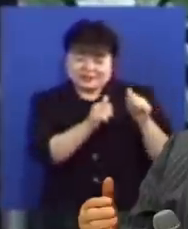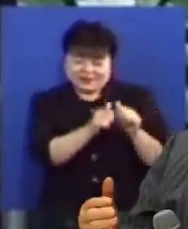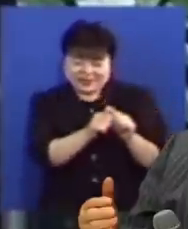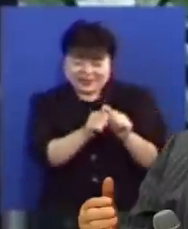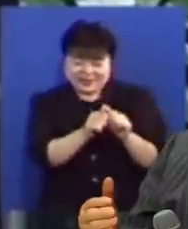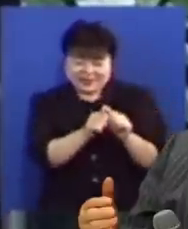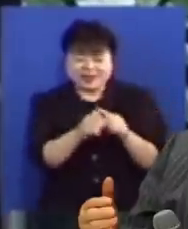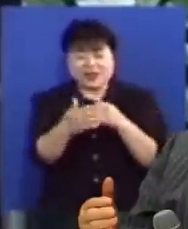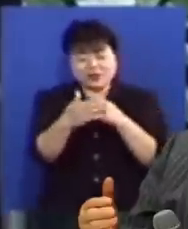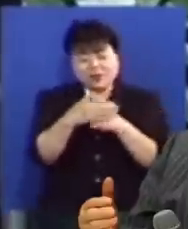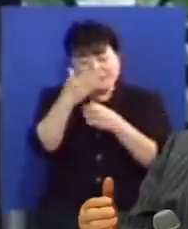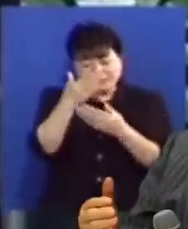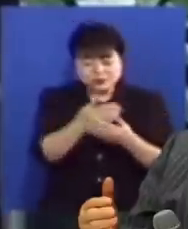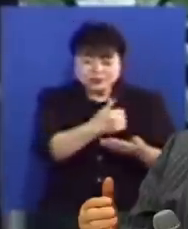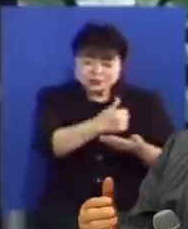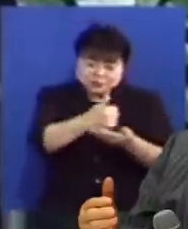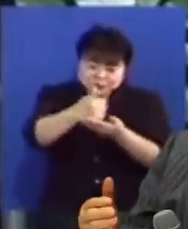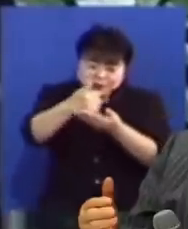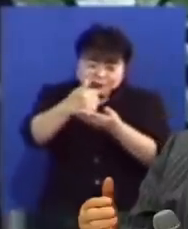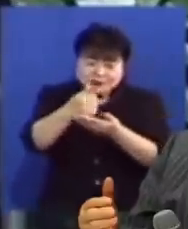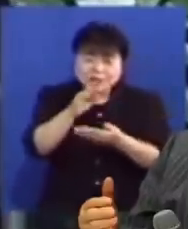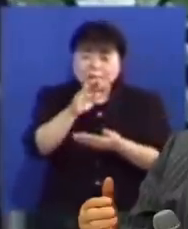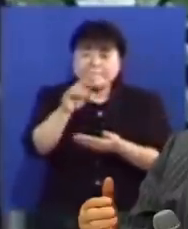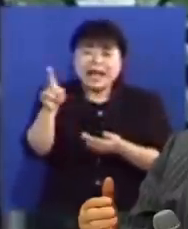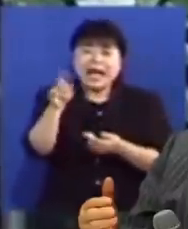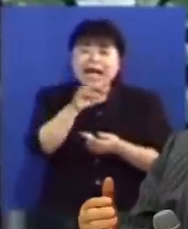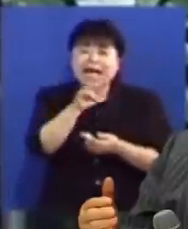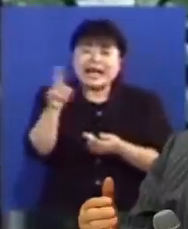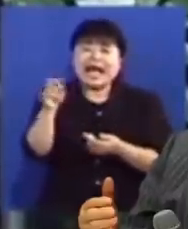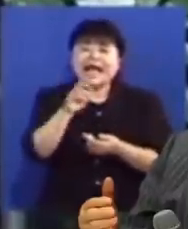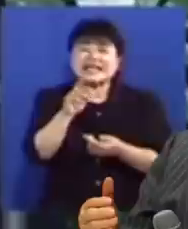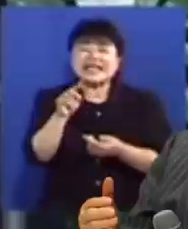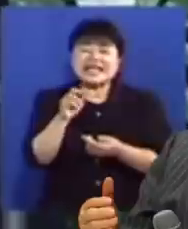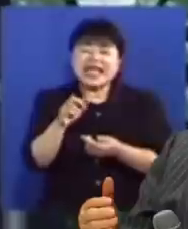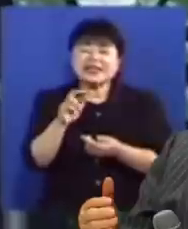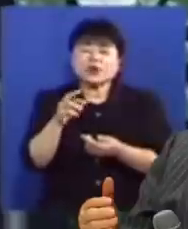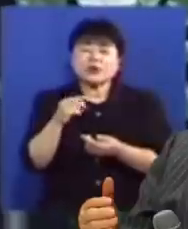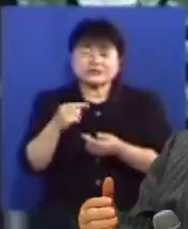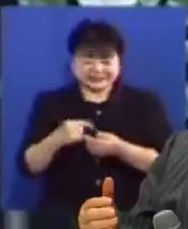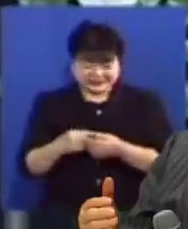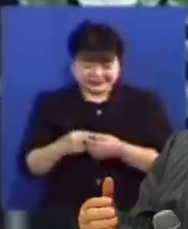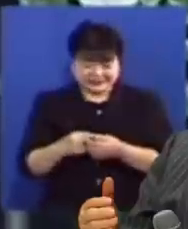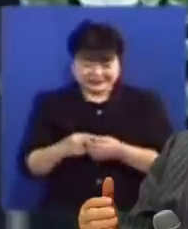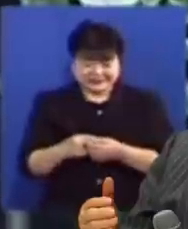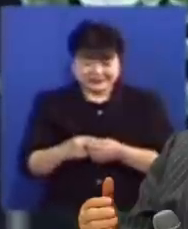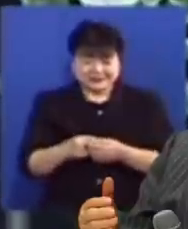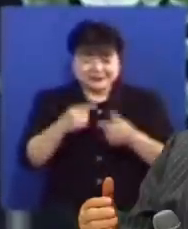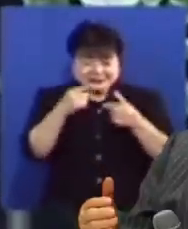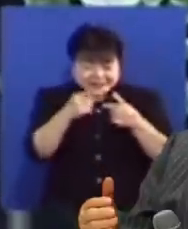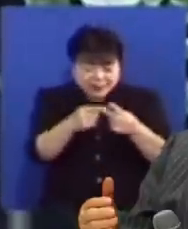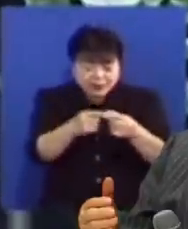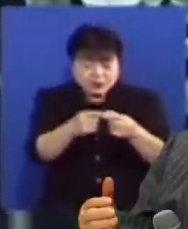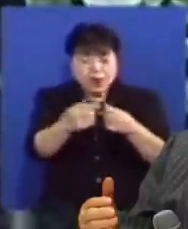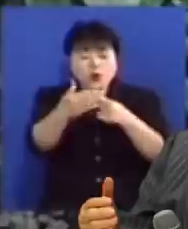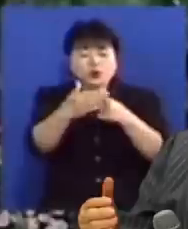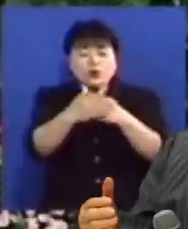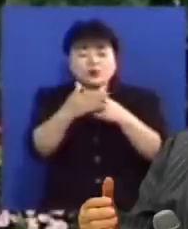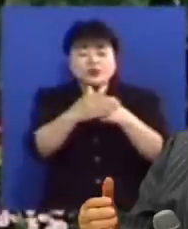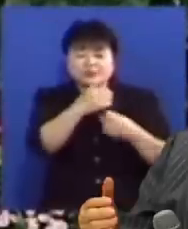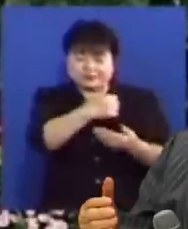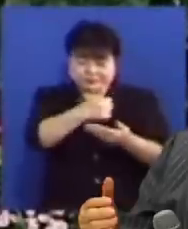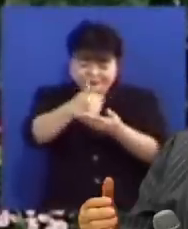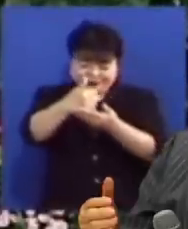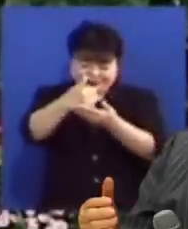도와주시는 분을 파라클레토스라고 말합니다 보혜사의 역할은 제일 먼저가 돕는 자이고 우리를